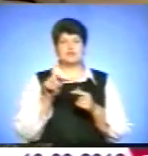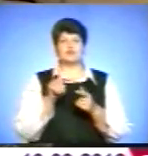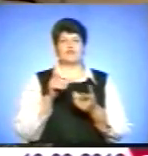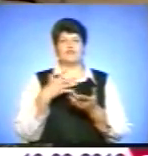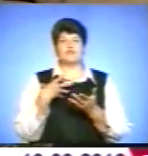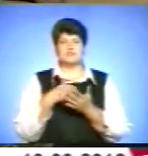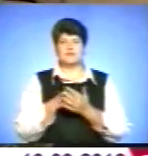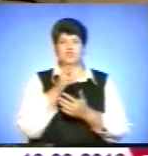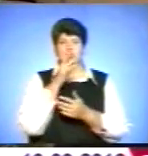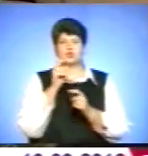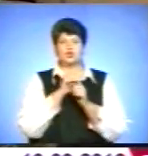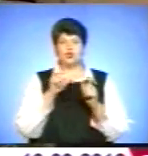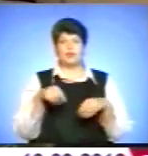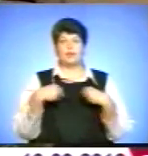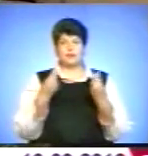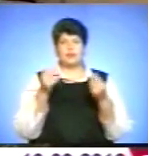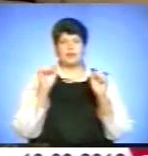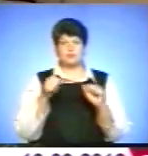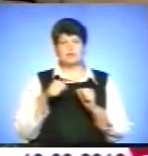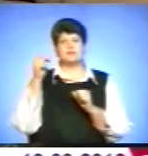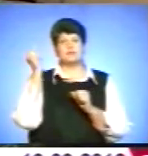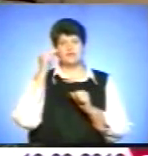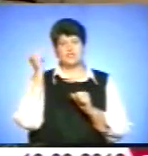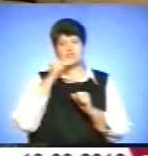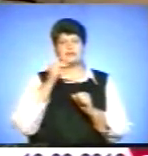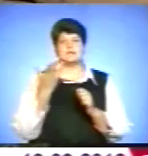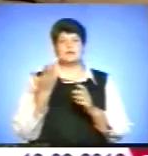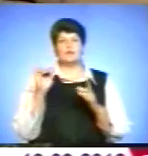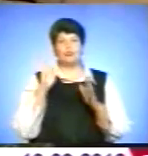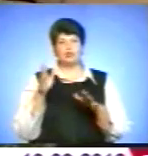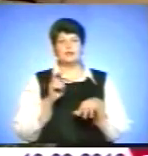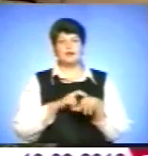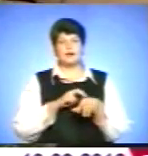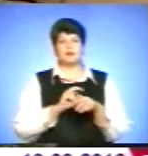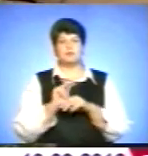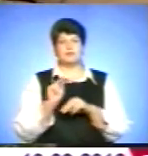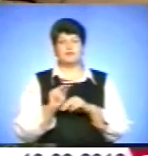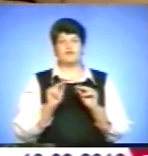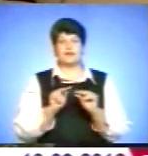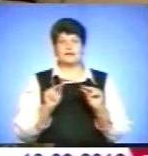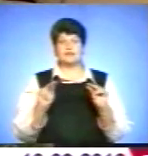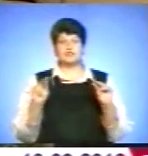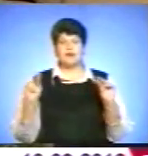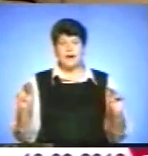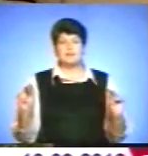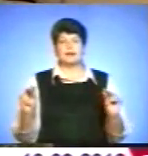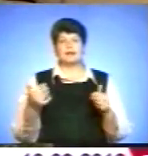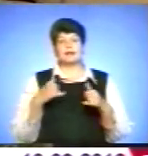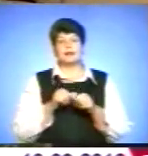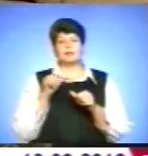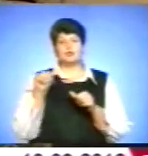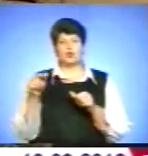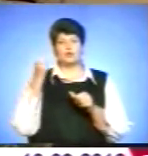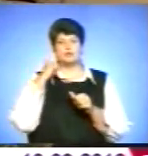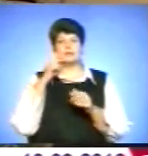школа дала їм можливість навчитися, вивчитися, бути лікарями, викладачами. Ну і крім того, я сподіваюся, що